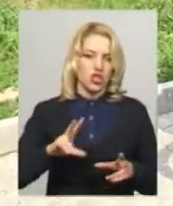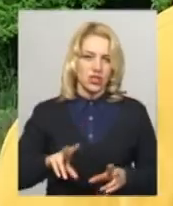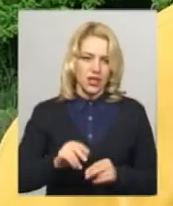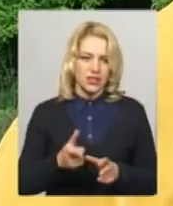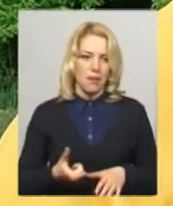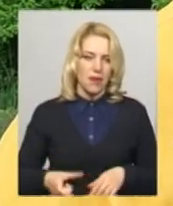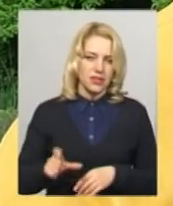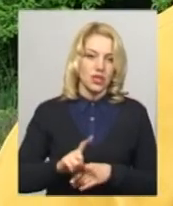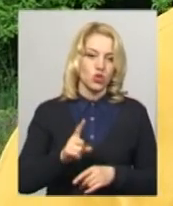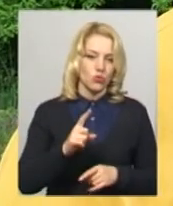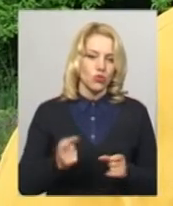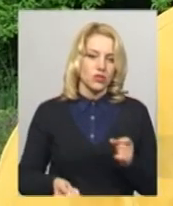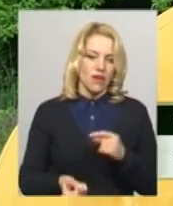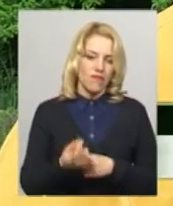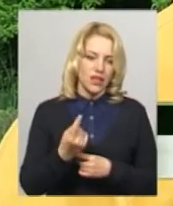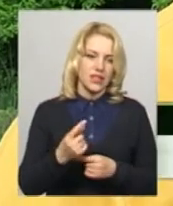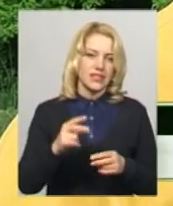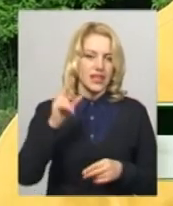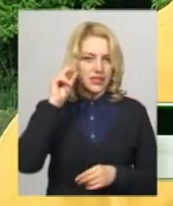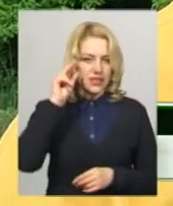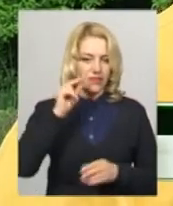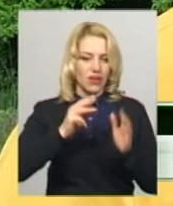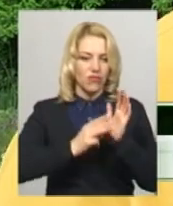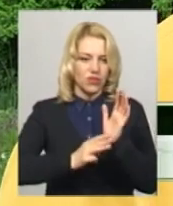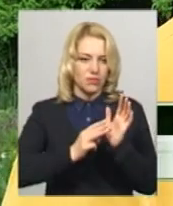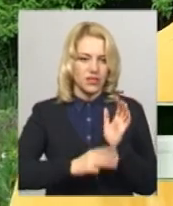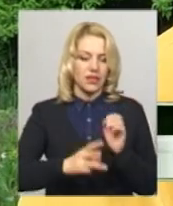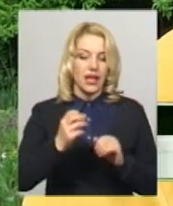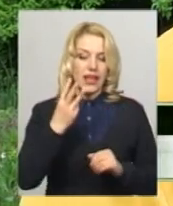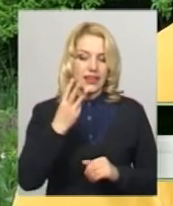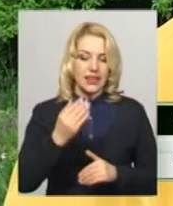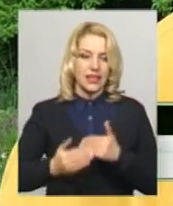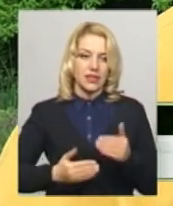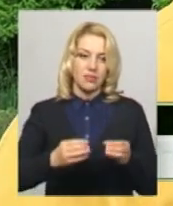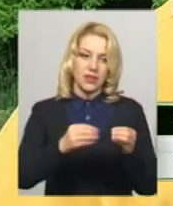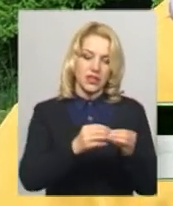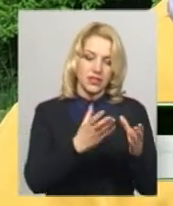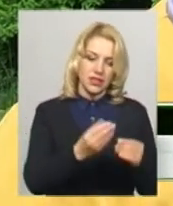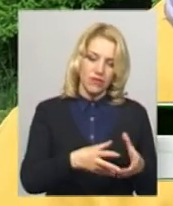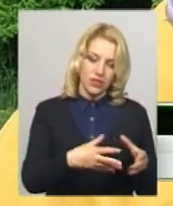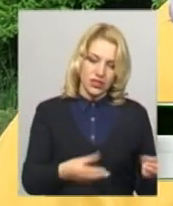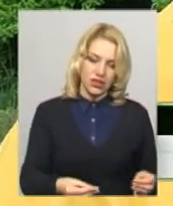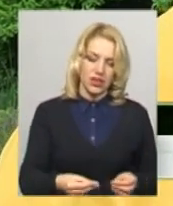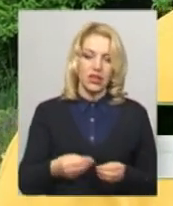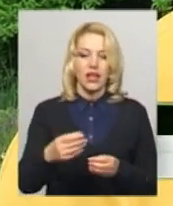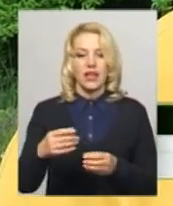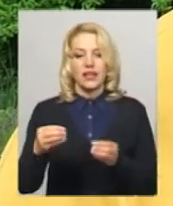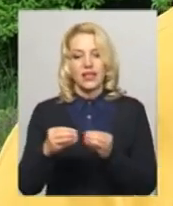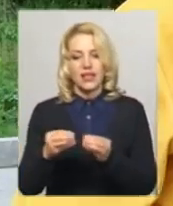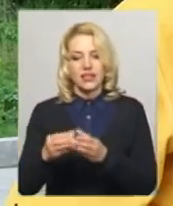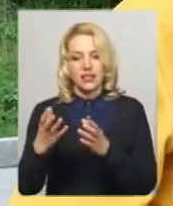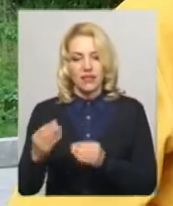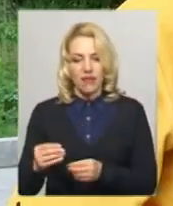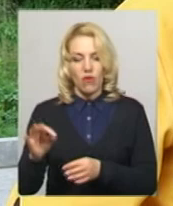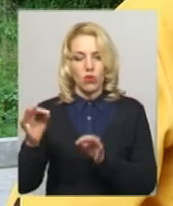з'явилася цифра 80. Ми розбили на три етапи, 10 днів навесні, 10 днів восени і основна етапа 60 днів